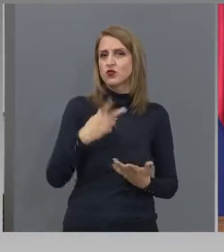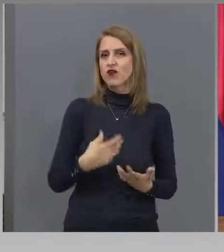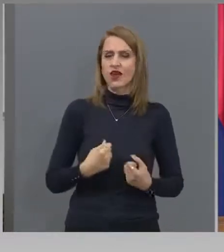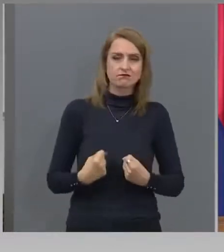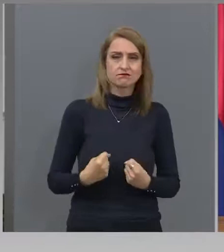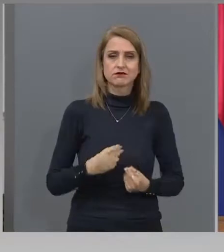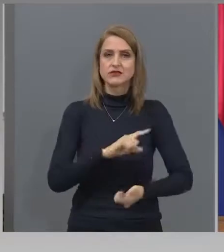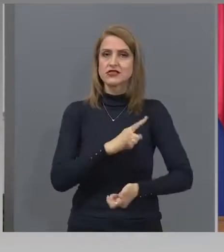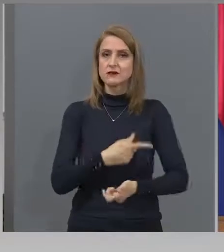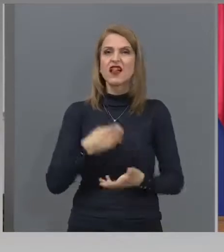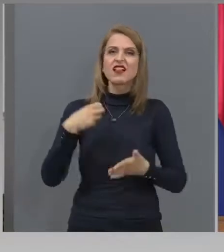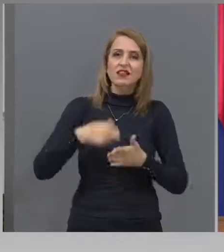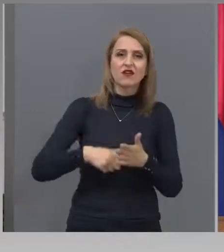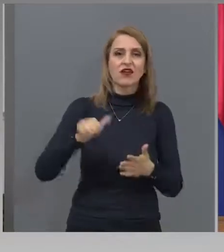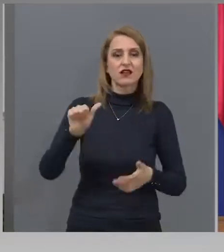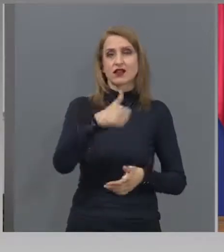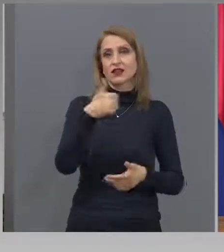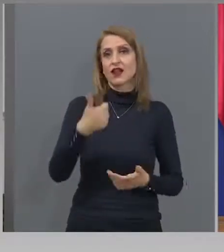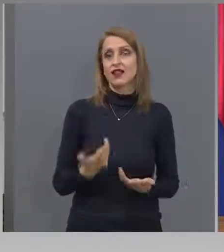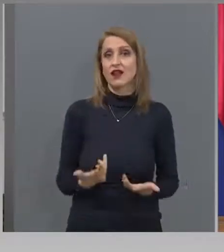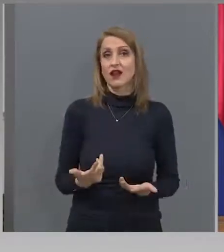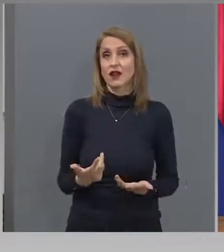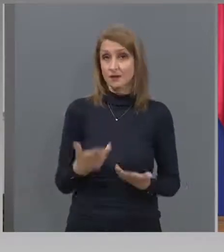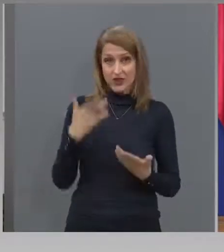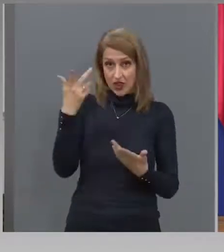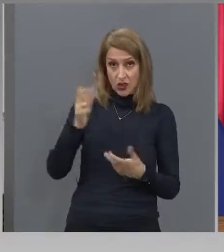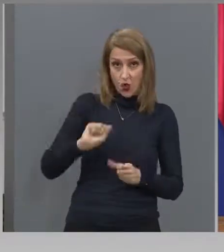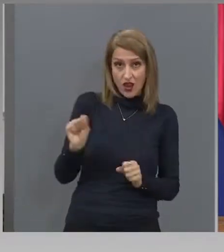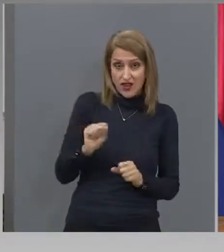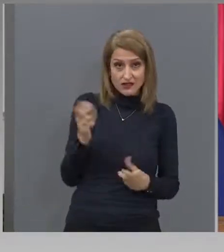твърд лидер. И той ли е бъзлив?